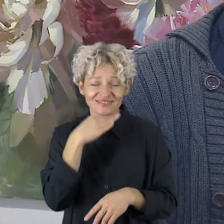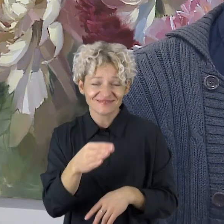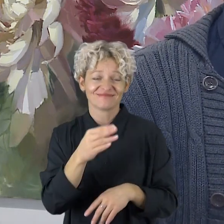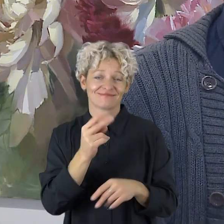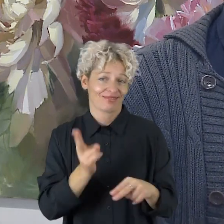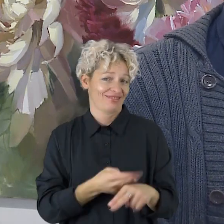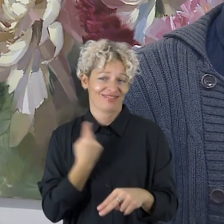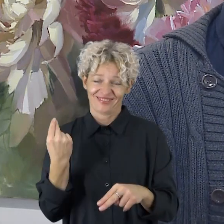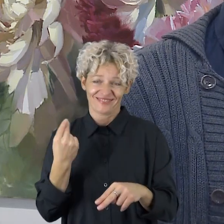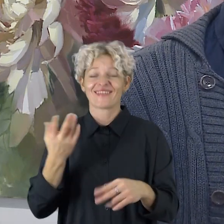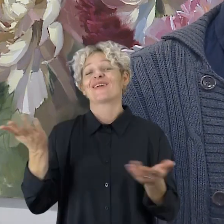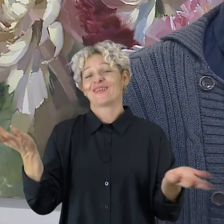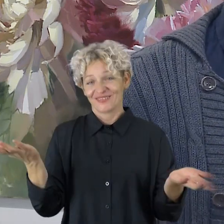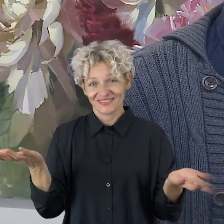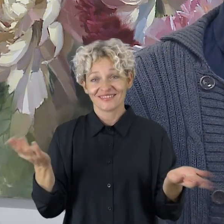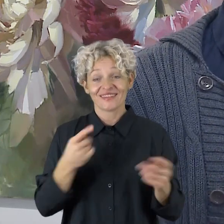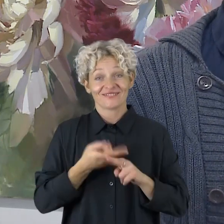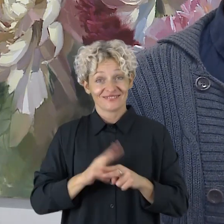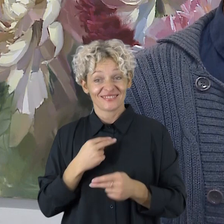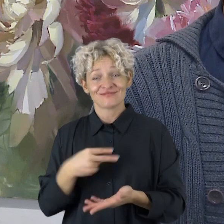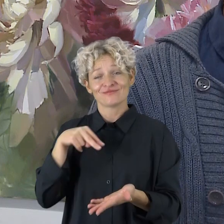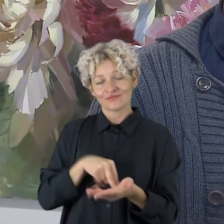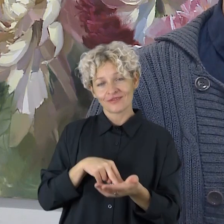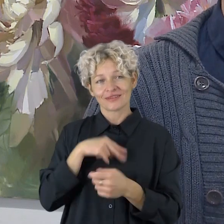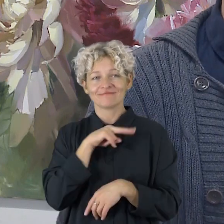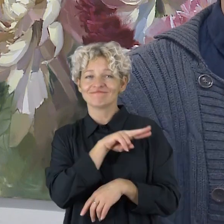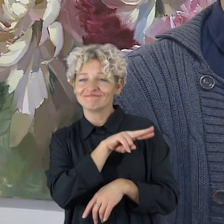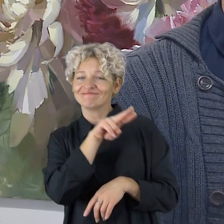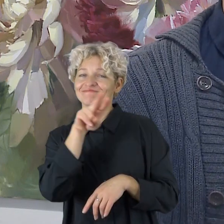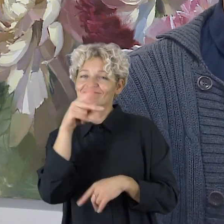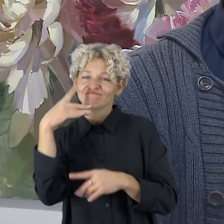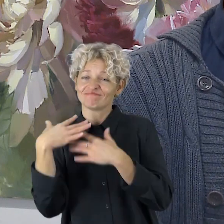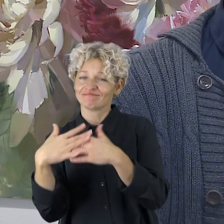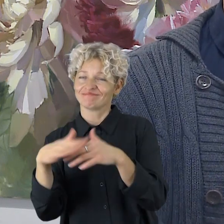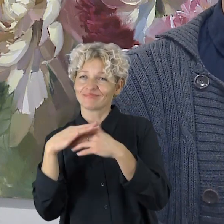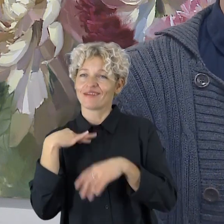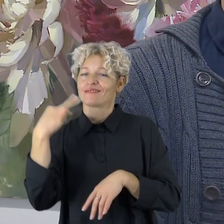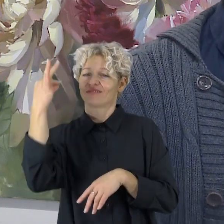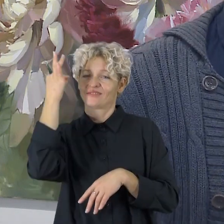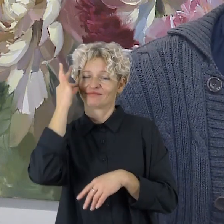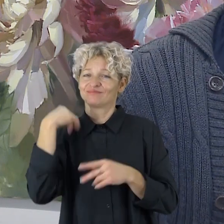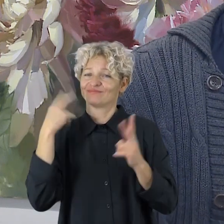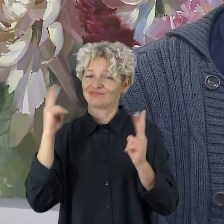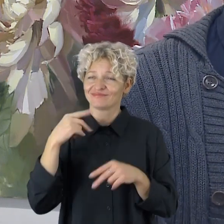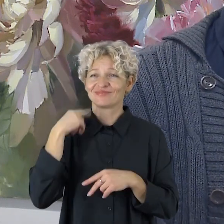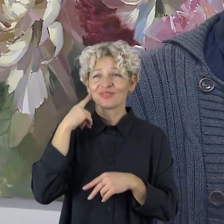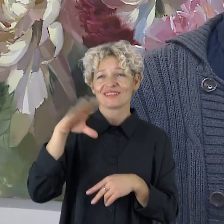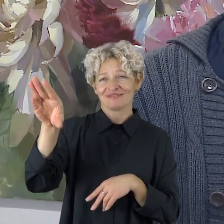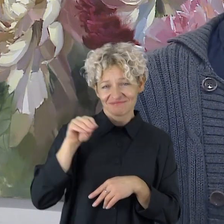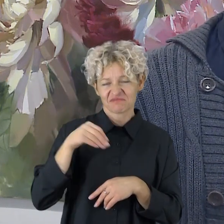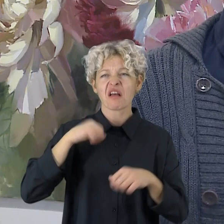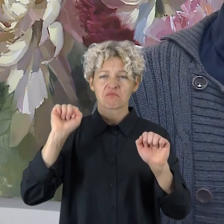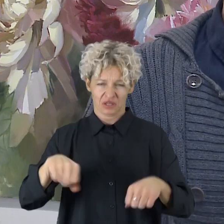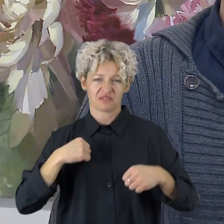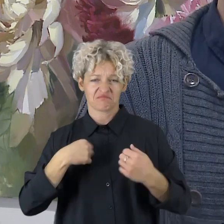gautisi kartais stovi, stebi kažkokį tą objektą, bandai įsiminti. Gal netapyti, gal tik iš jūsų